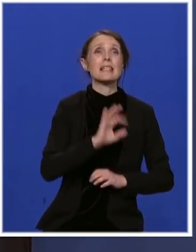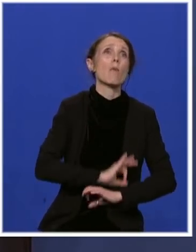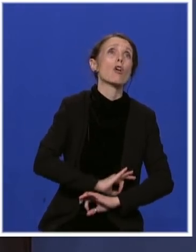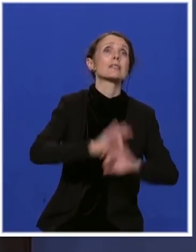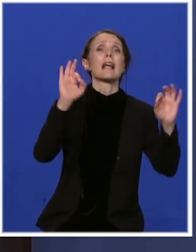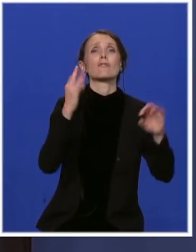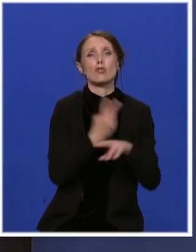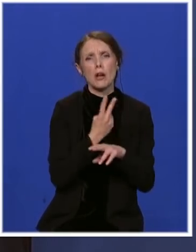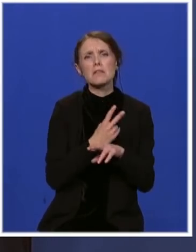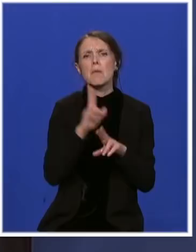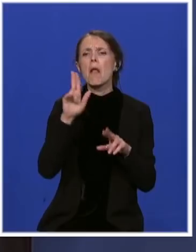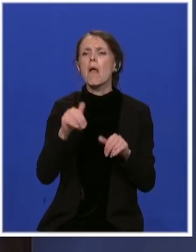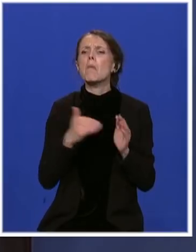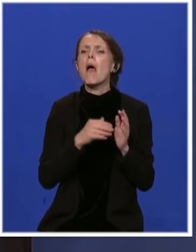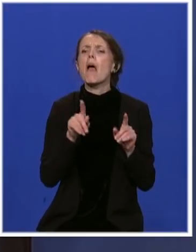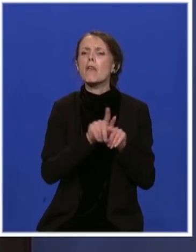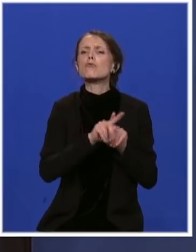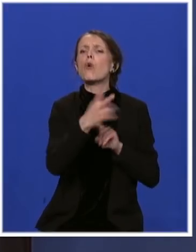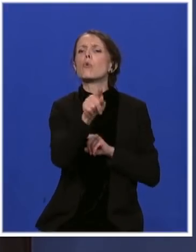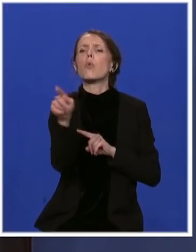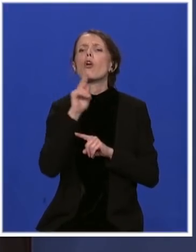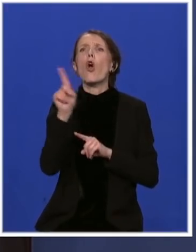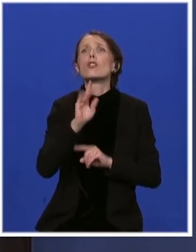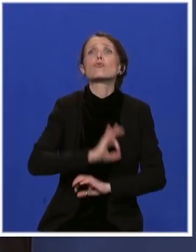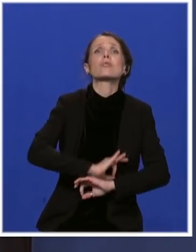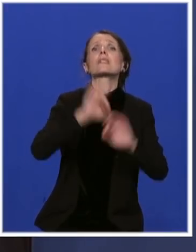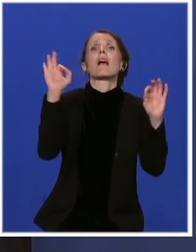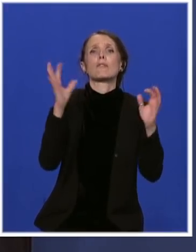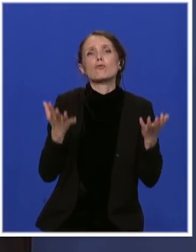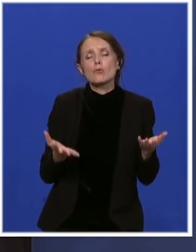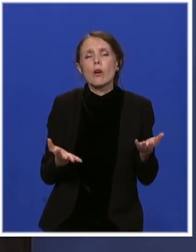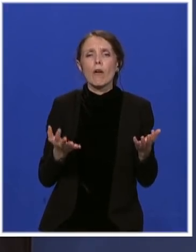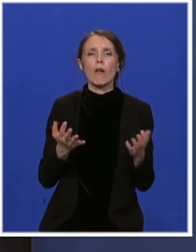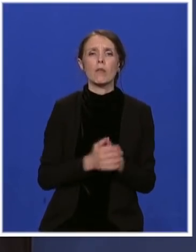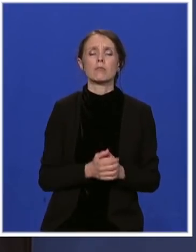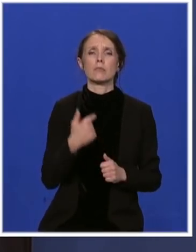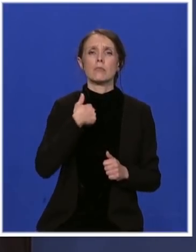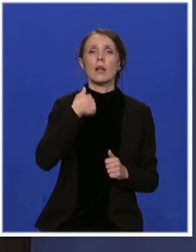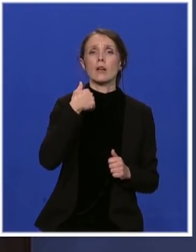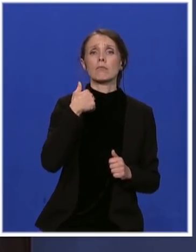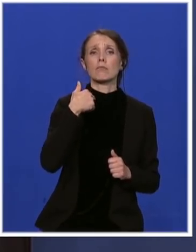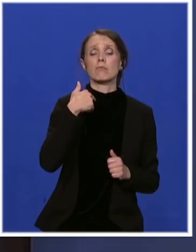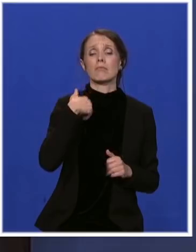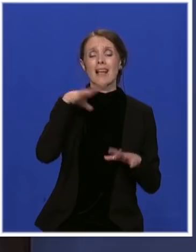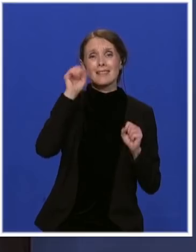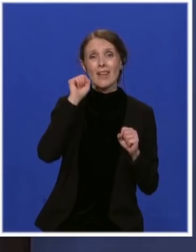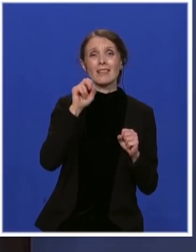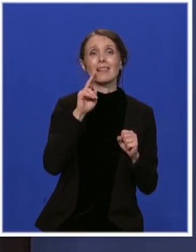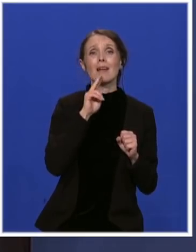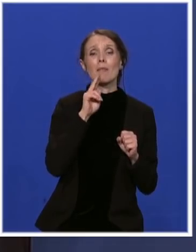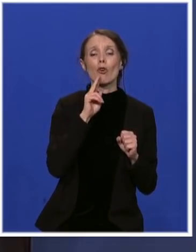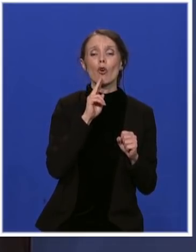drugih koji nisu baš idealni, ali ja razumijem da je onima koji su članovi kluba